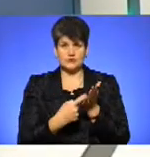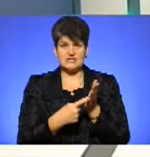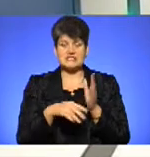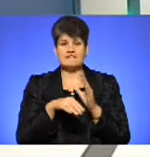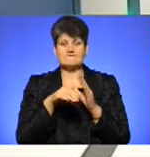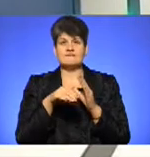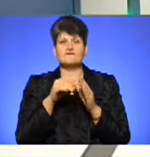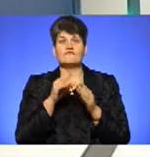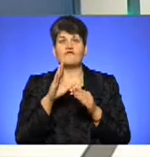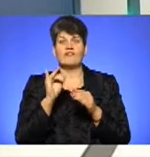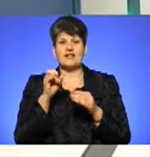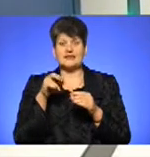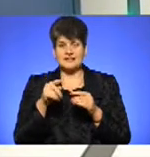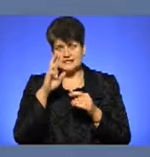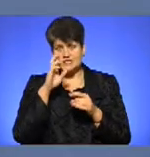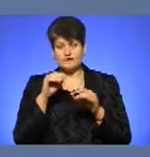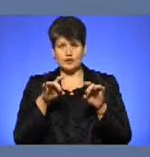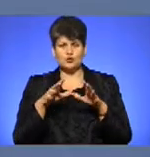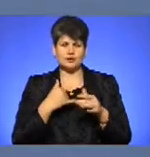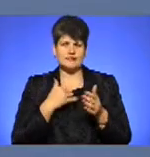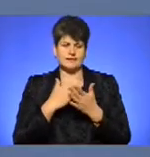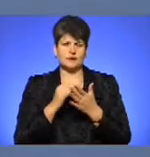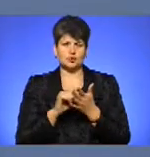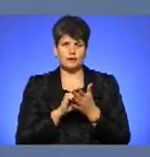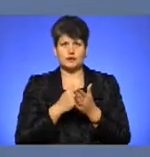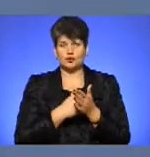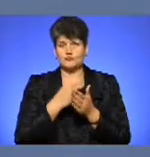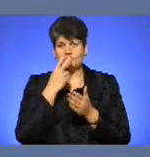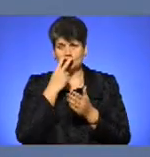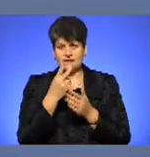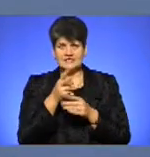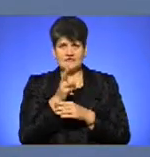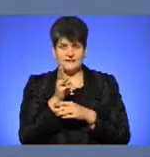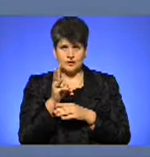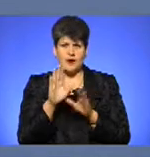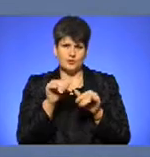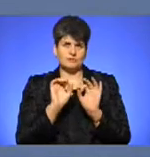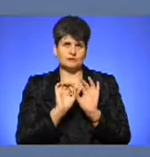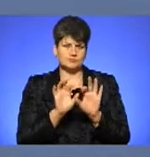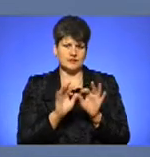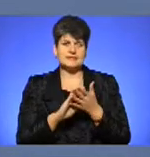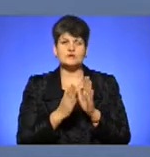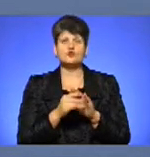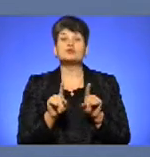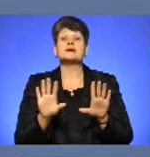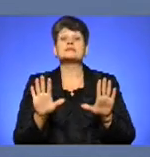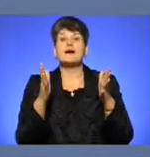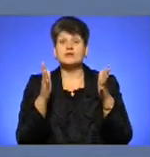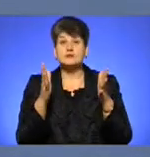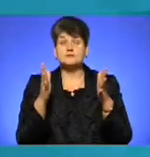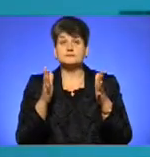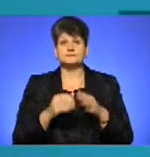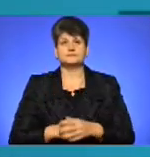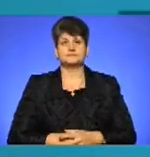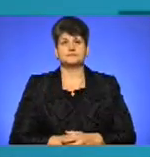державного реєстру моїнових прав. В нас є ці документи. Хочу, щоб ви подавилися невеличке відео і, власне, потім прокоментували ситуацію, чому так сталося. Прошу відео до